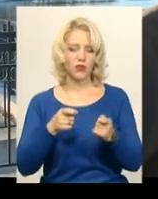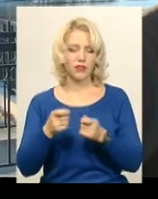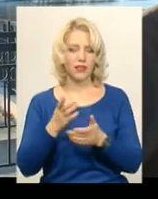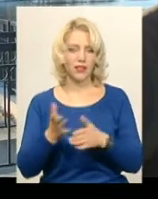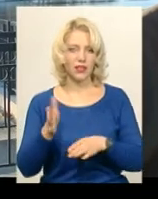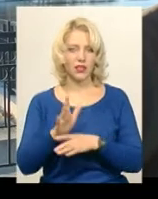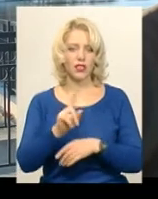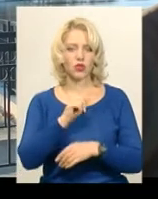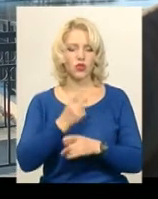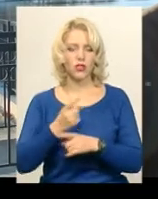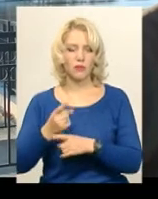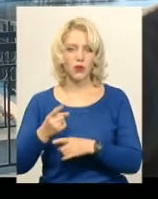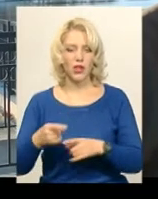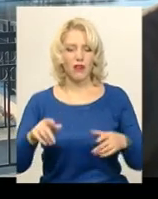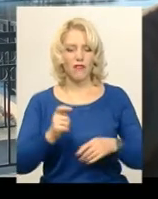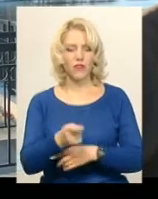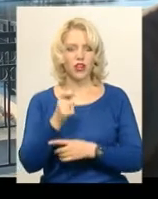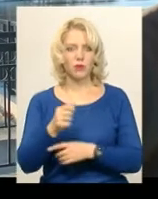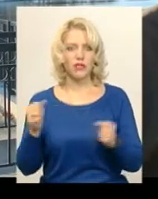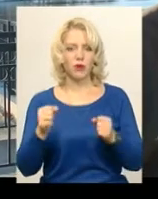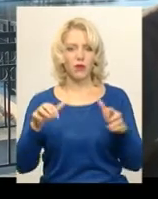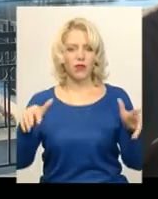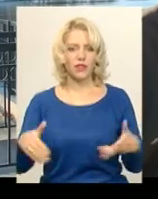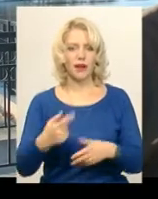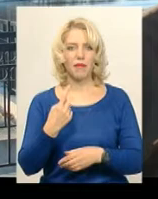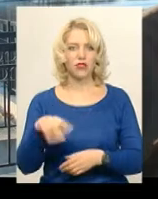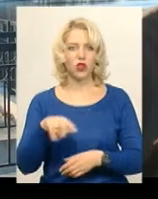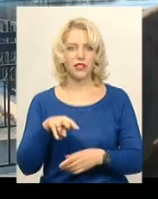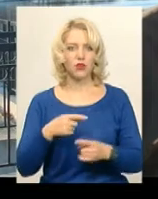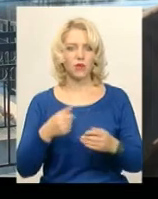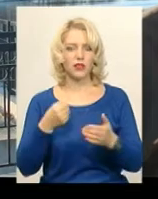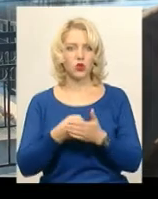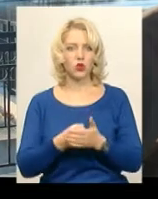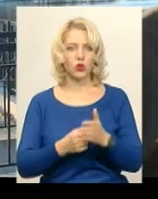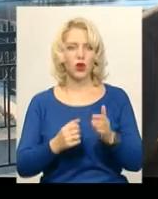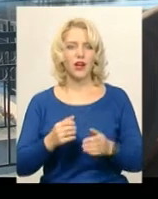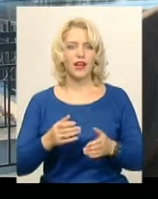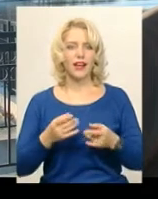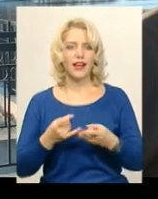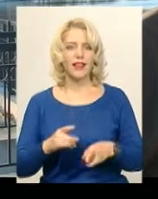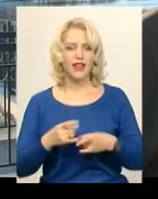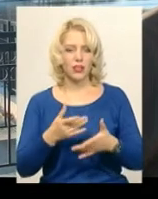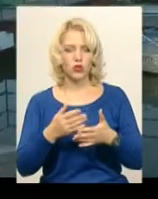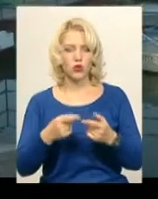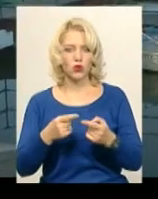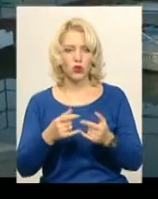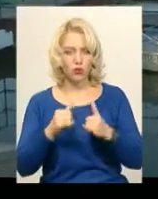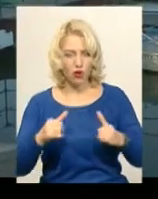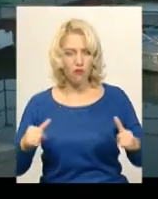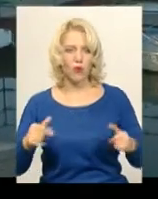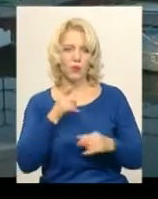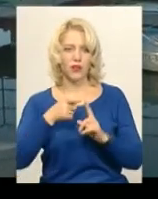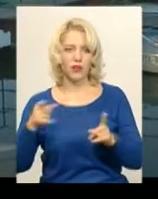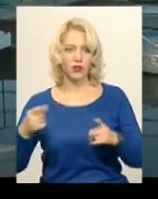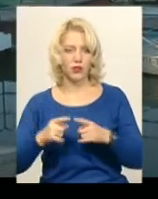заборони вилову на зимувальних ямах, які дії з 1 листопада, фактично по настання нерестового періоду вісняно-літнього. Зимувальна